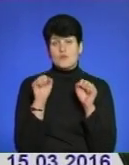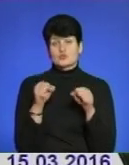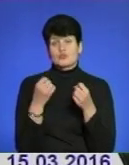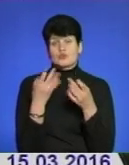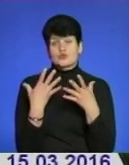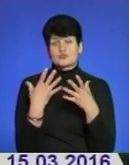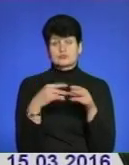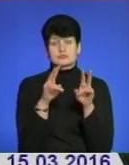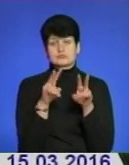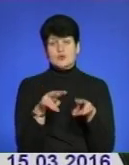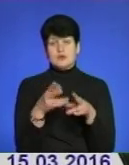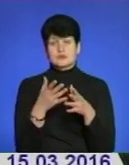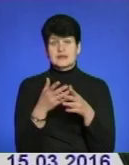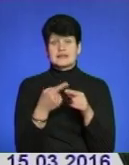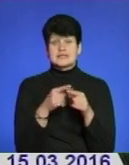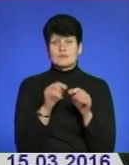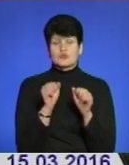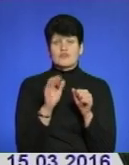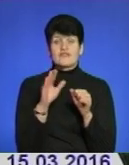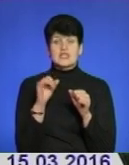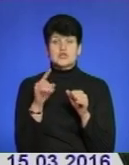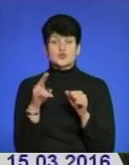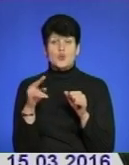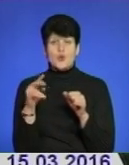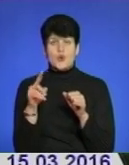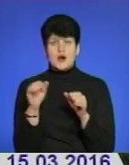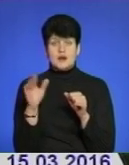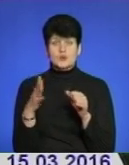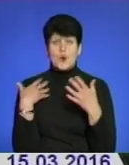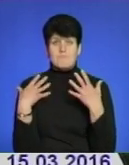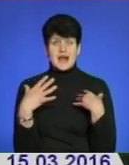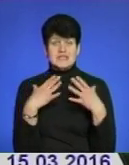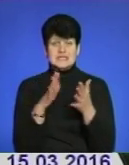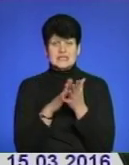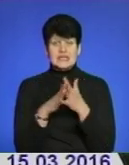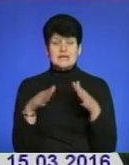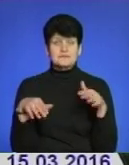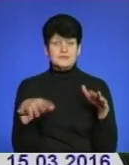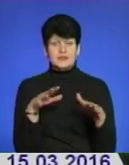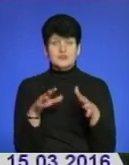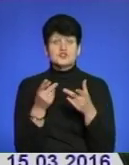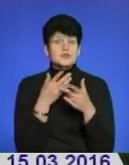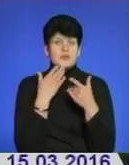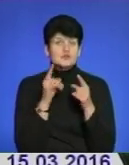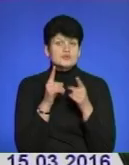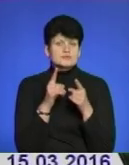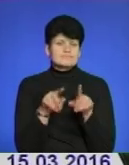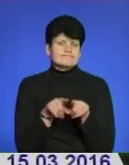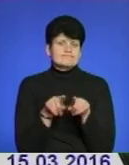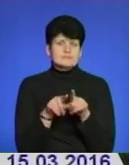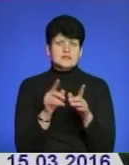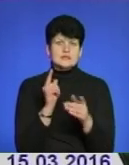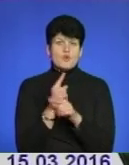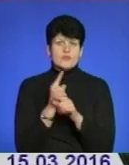поверхнево оглянути людину. Це може бути візуально, вони можуть, наприклад, вмацати якісь кишені, чи немає нічого схожого на якісь